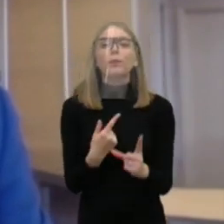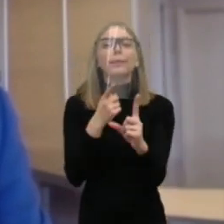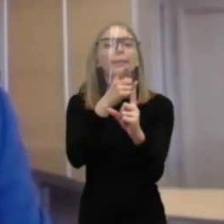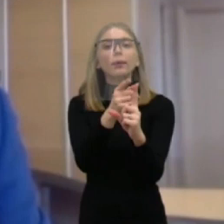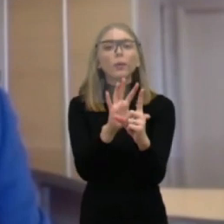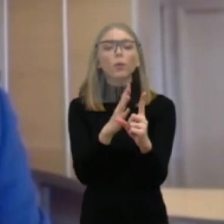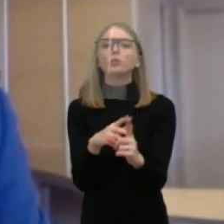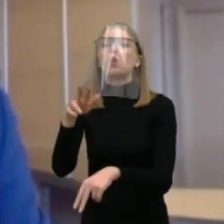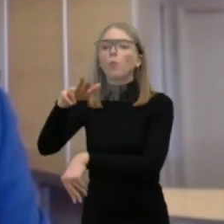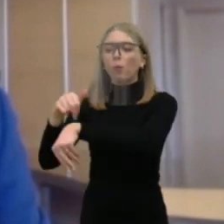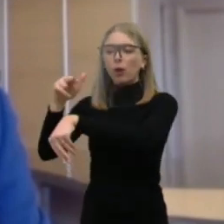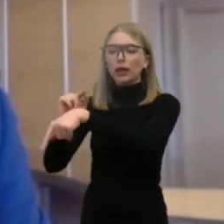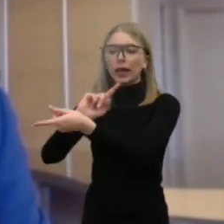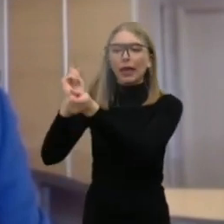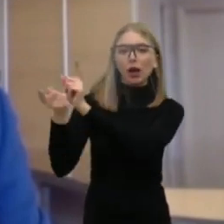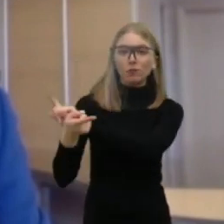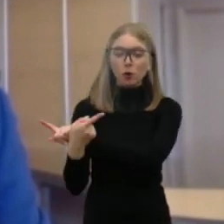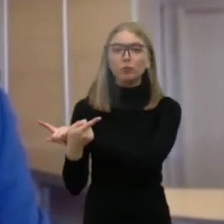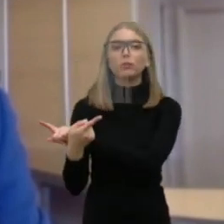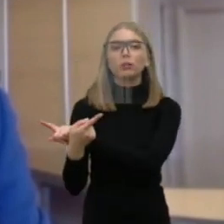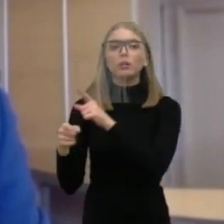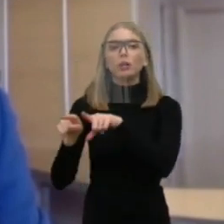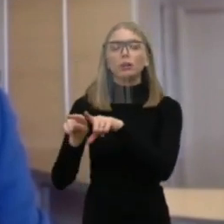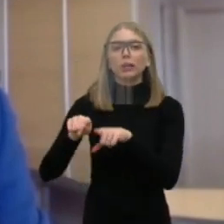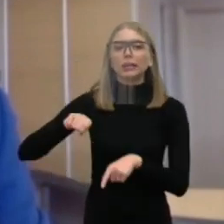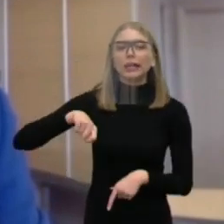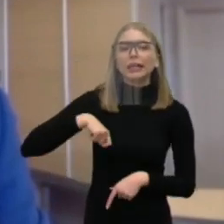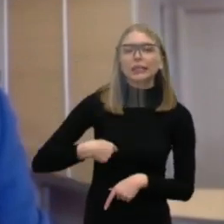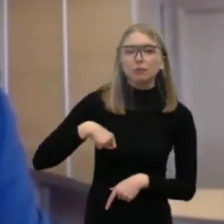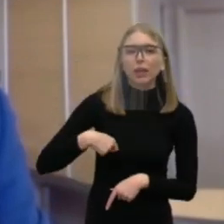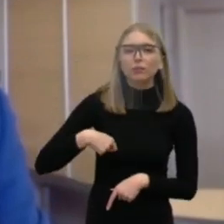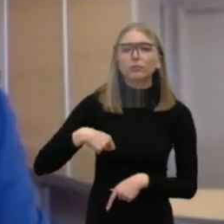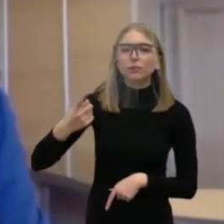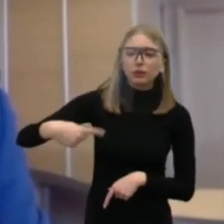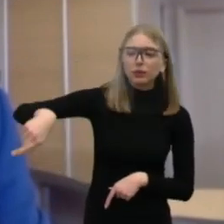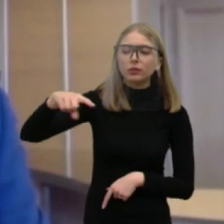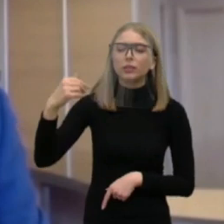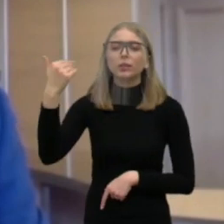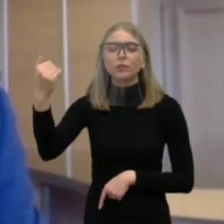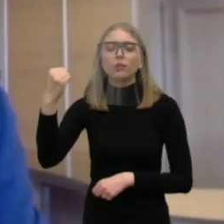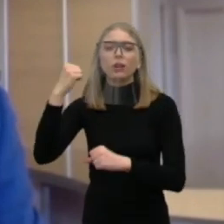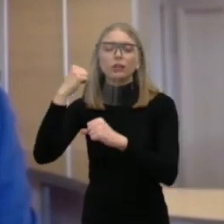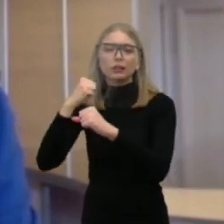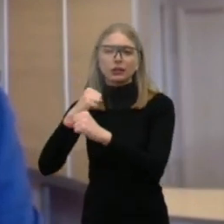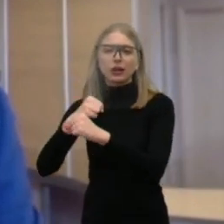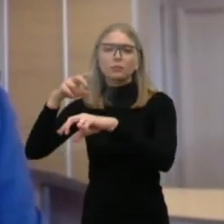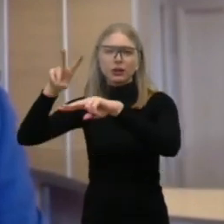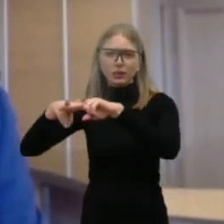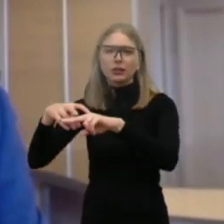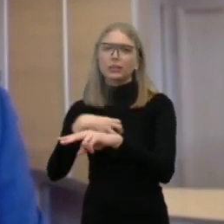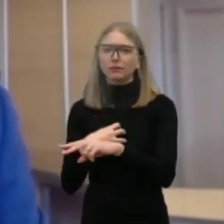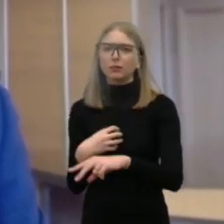policijos reformos metu, kad inspektorių atatai būtų užpildyti. Tie neužpildomi jau geras